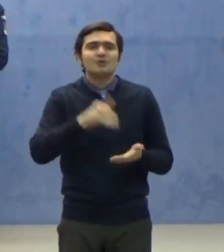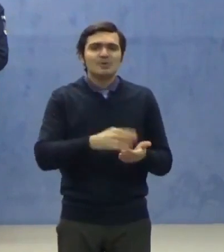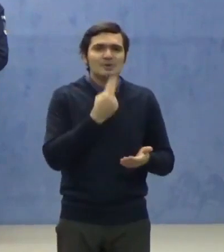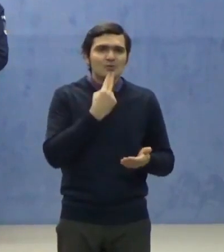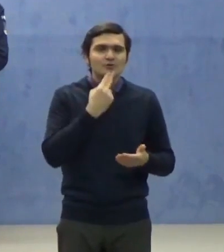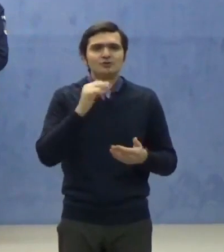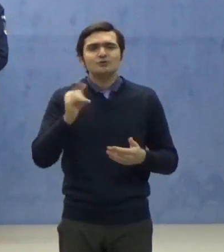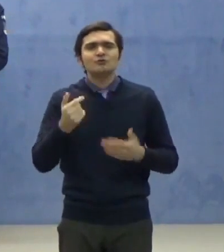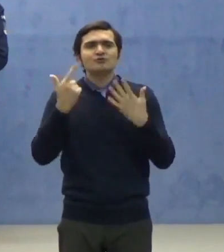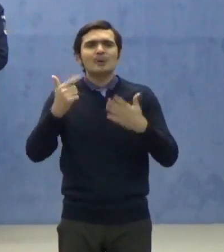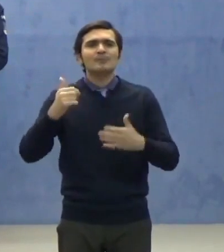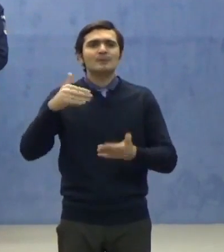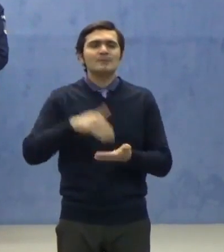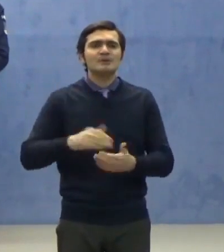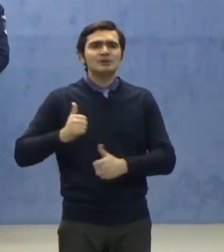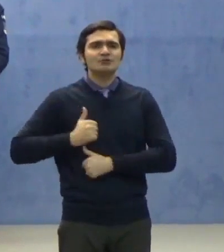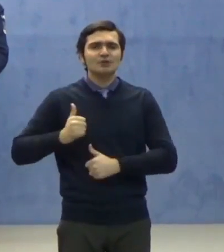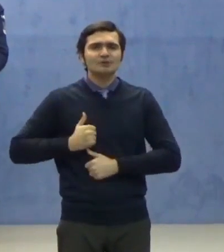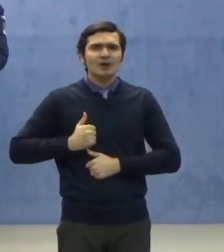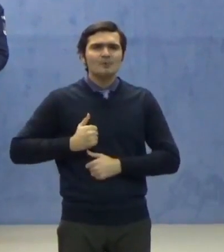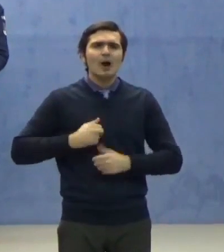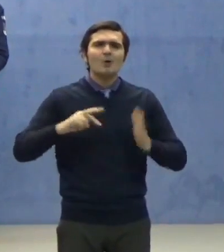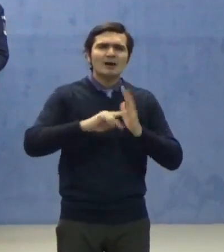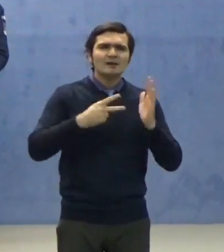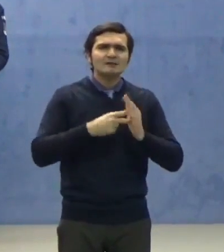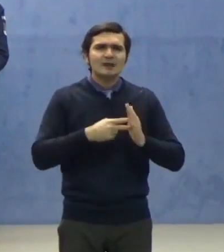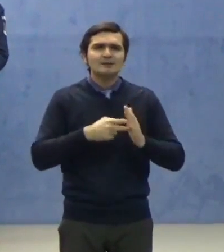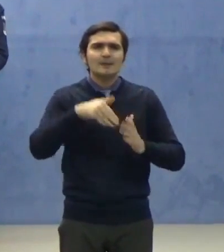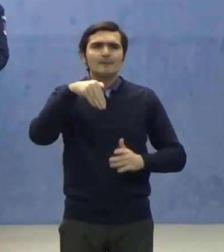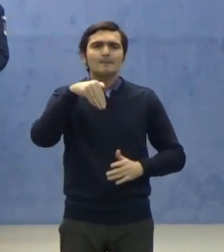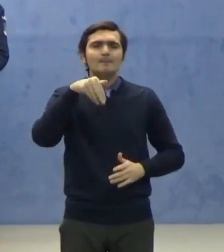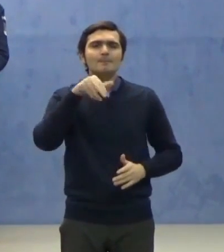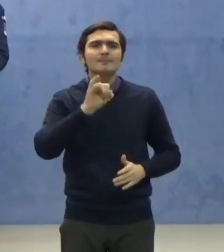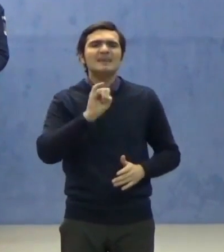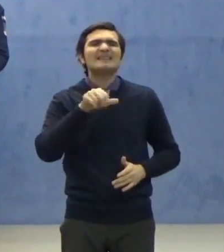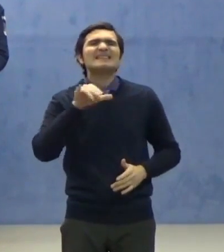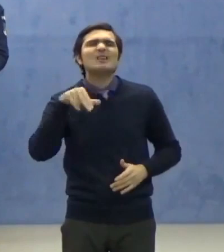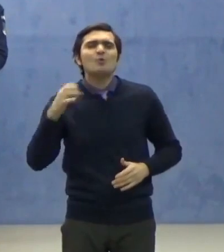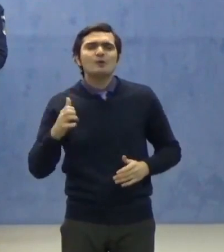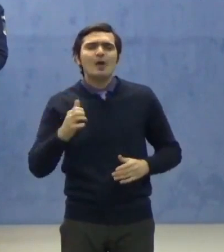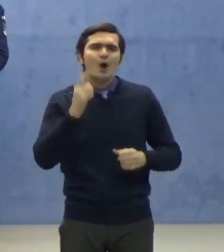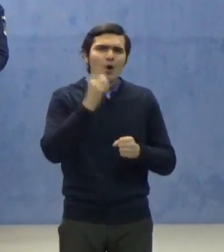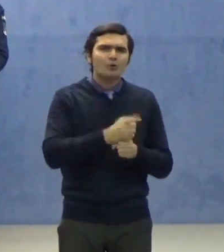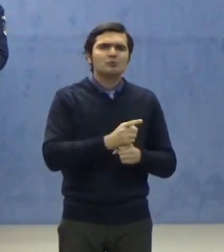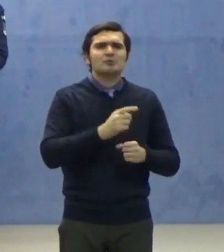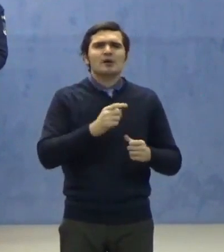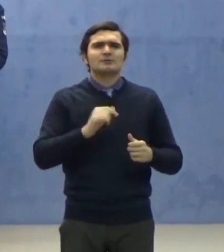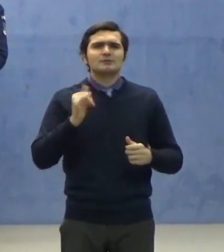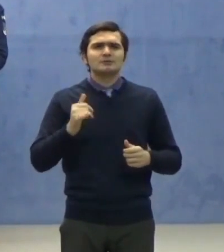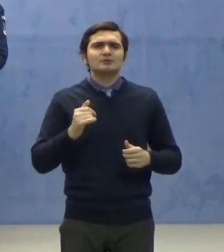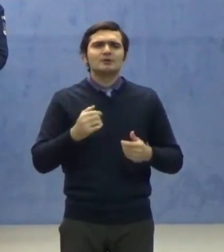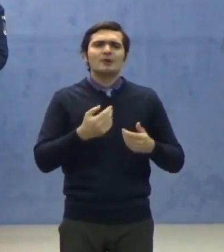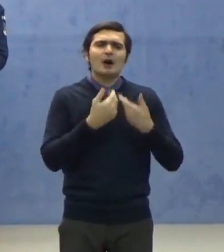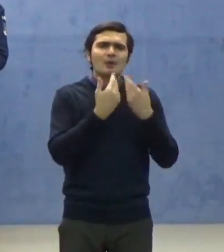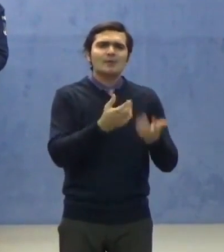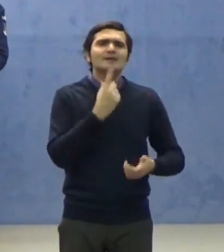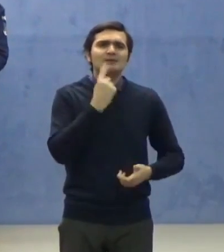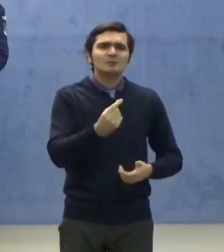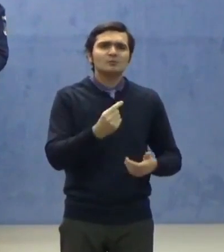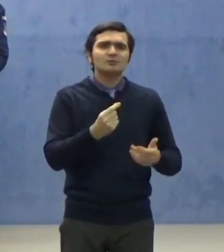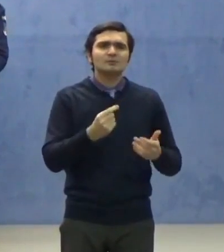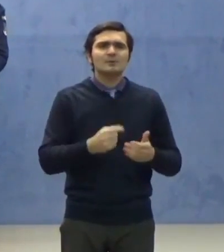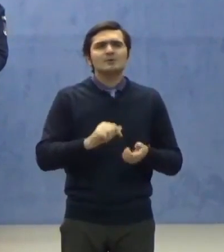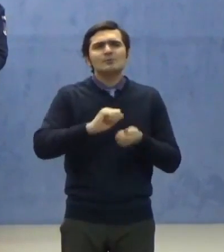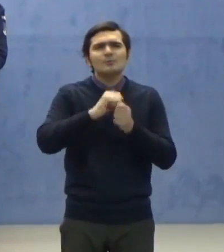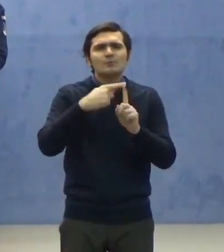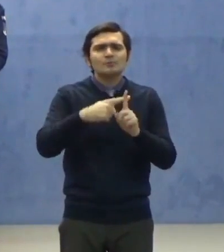au desfășurat misiuni ordonate și au asigurat răspunsul la sesizările primite, iar peste 5.000 de pompieri au